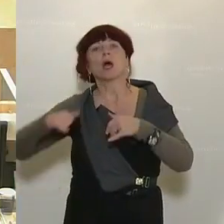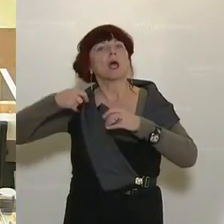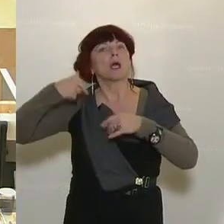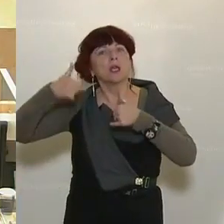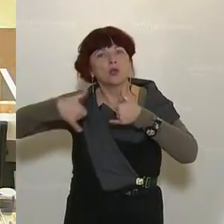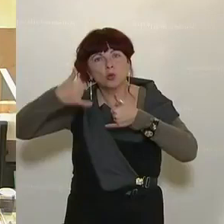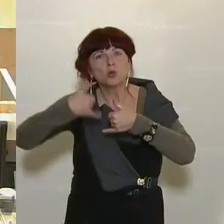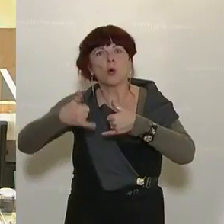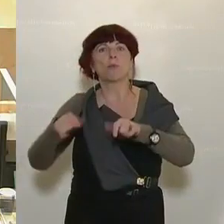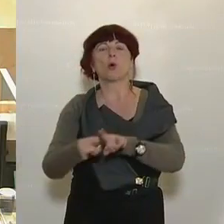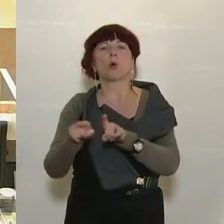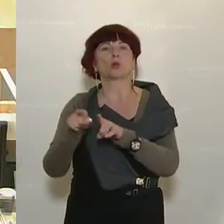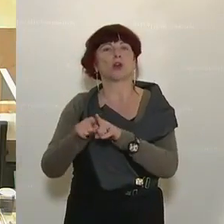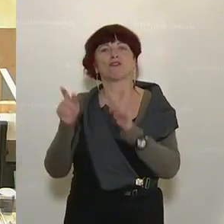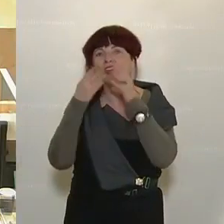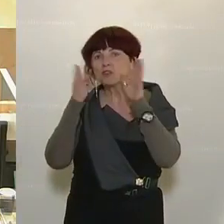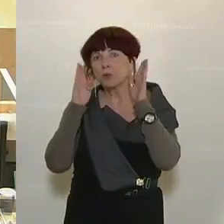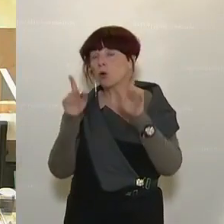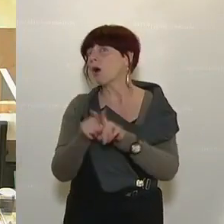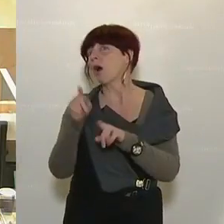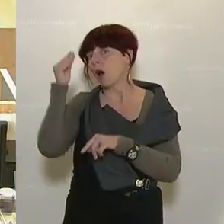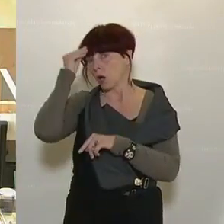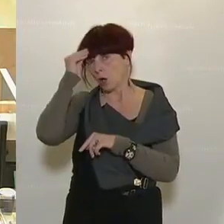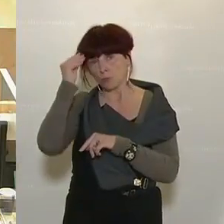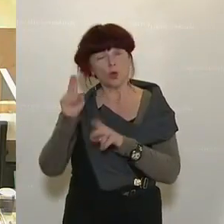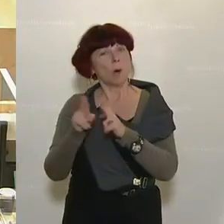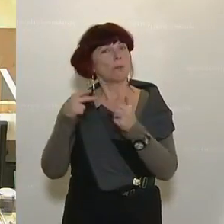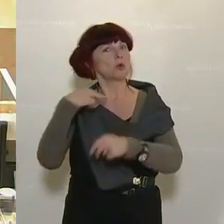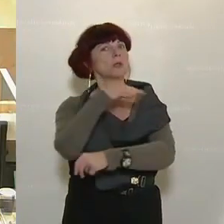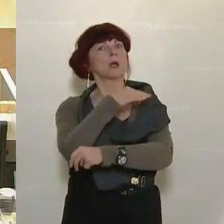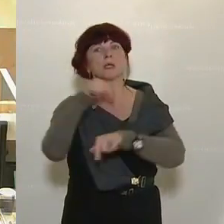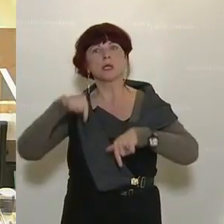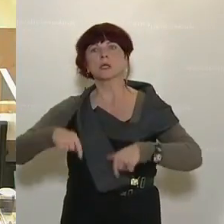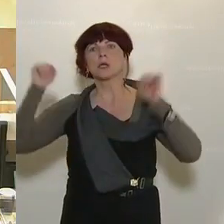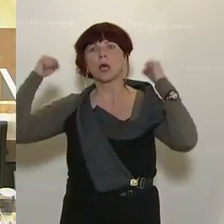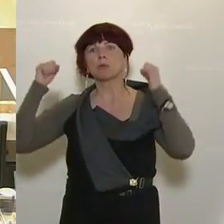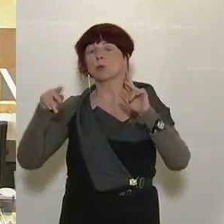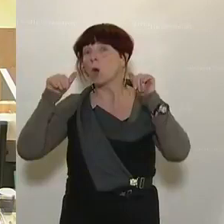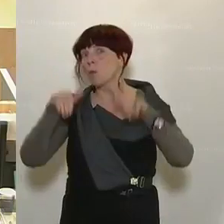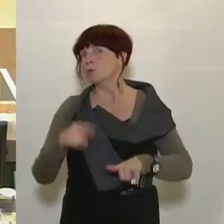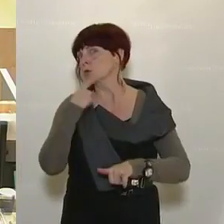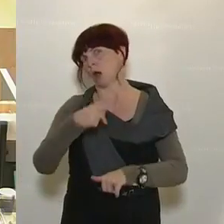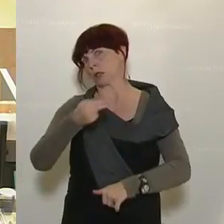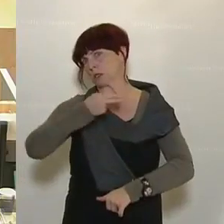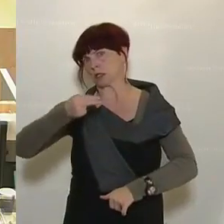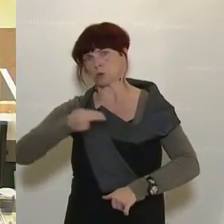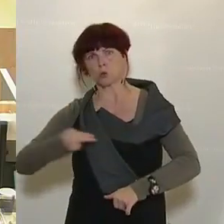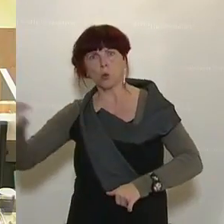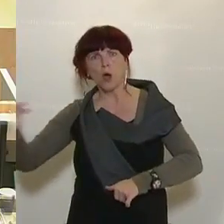dass der Bundeskanzler dieser Republik oder andere Regierungsvertreter aufschreien, ob dieser Form der Zensur durch